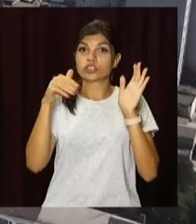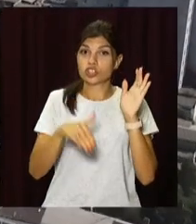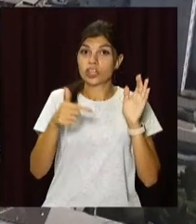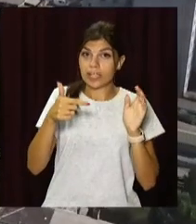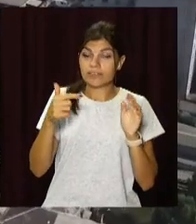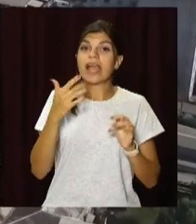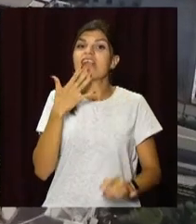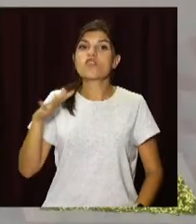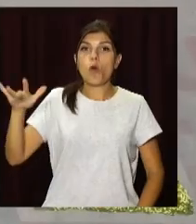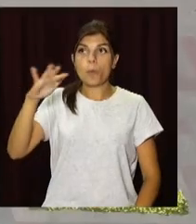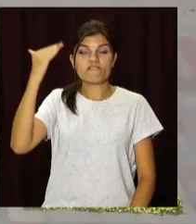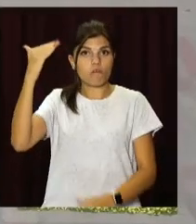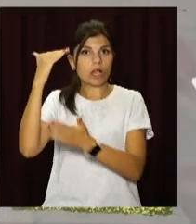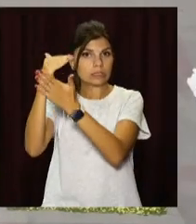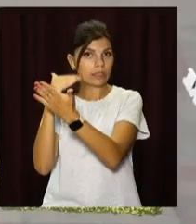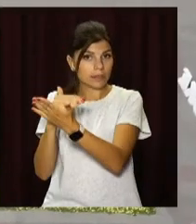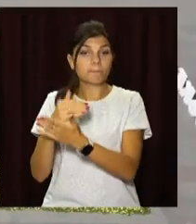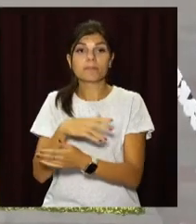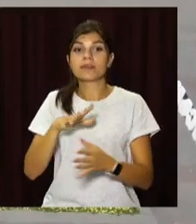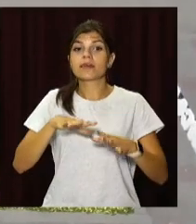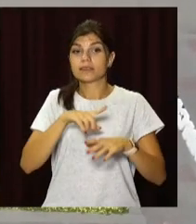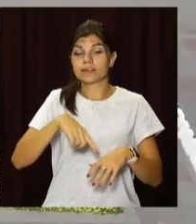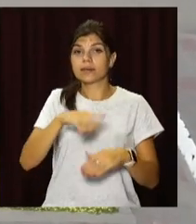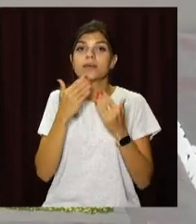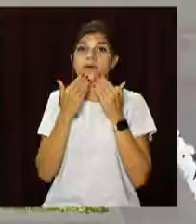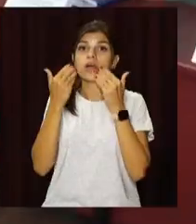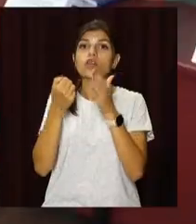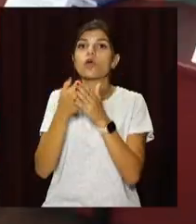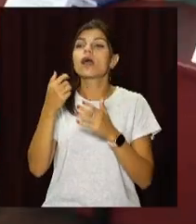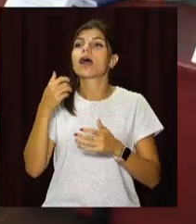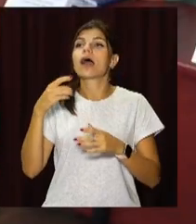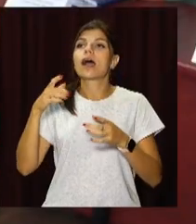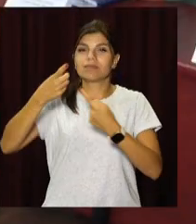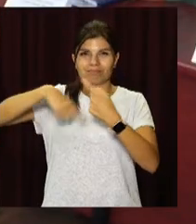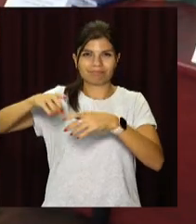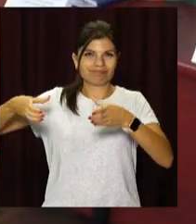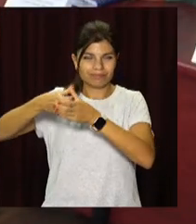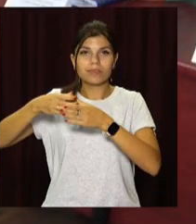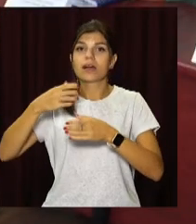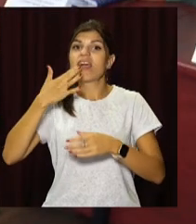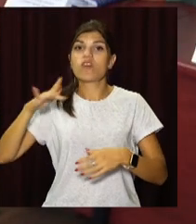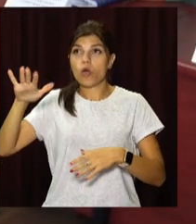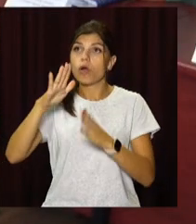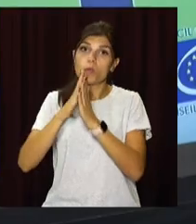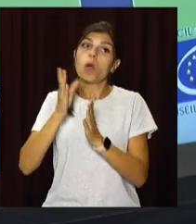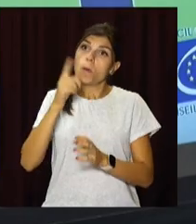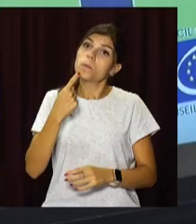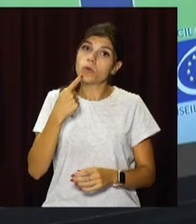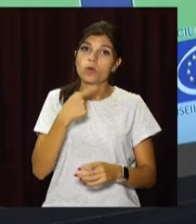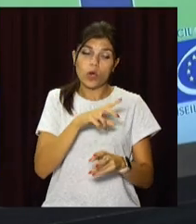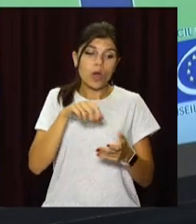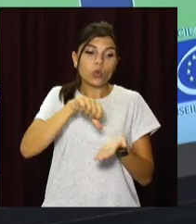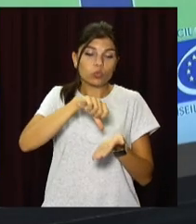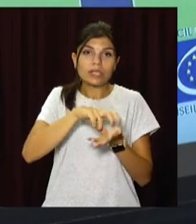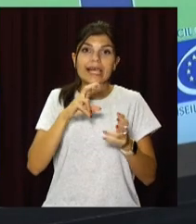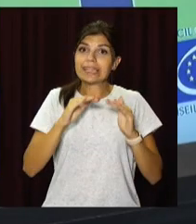гривень, європейські стандарти. Влада Кам'янського звернулася до Ради Європи в Україні, щоб та допомогла втілити пілотний проєкт «Бюджет